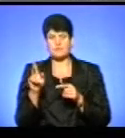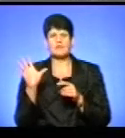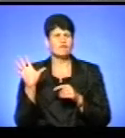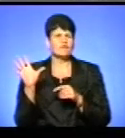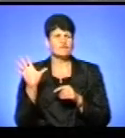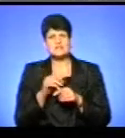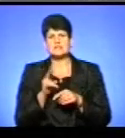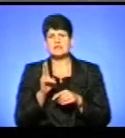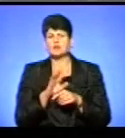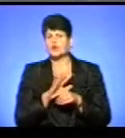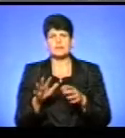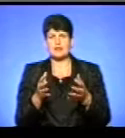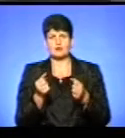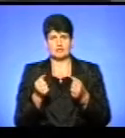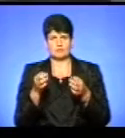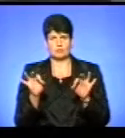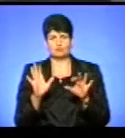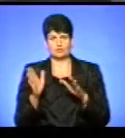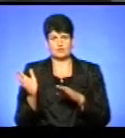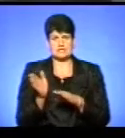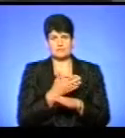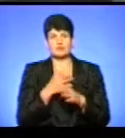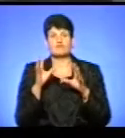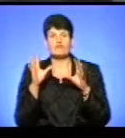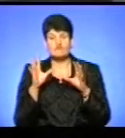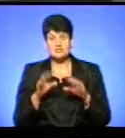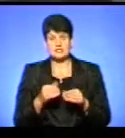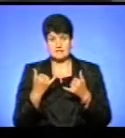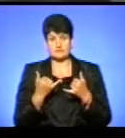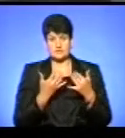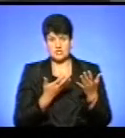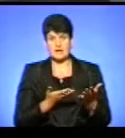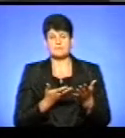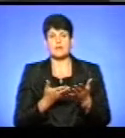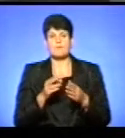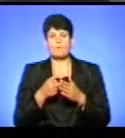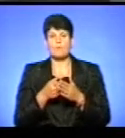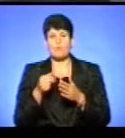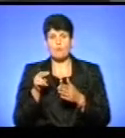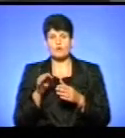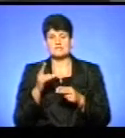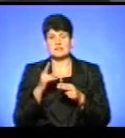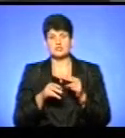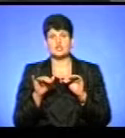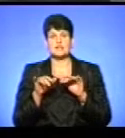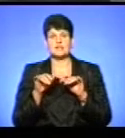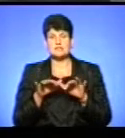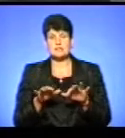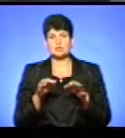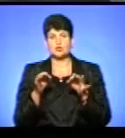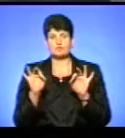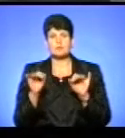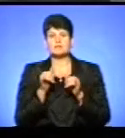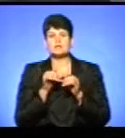не отримав дозволу, будуть демонтовані вже, але по закінченні дії дозволів ми, на жаль, не маємо права, будемо продовжувати дозволи,